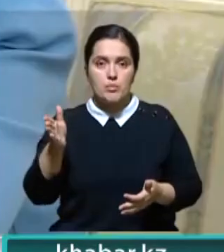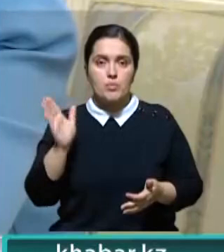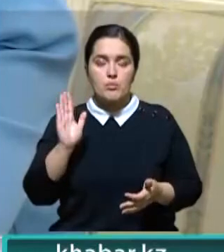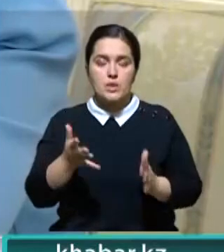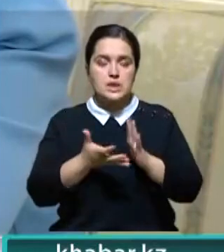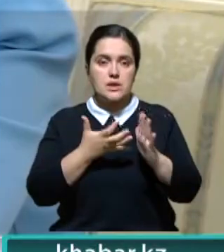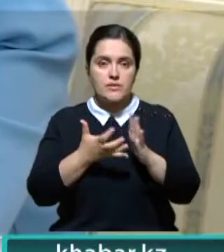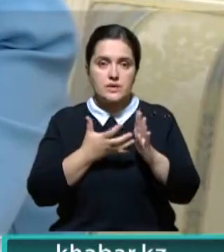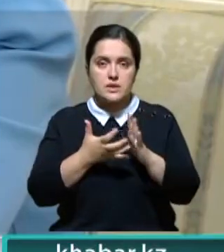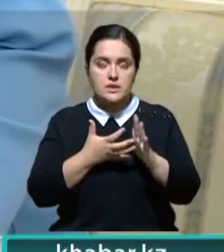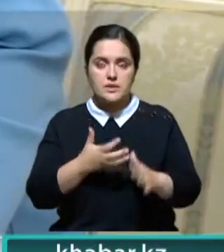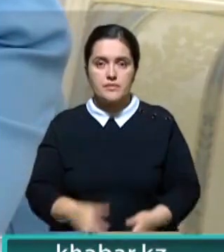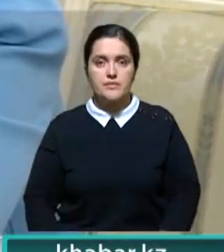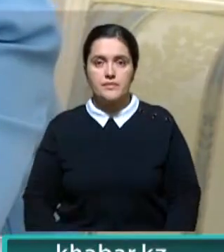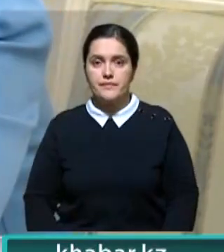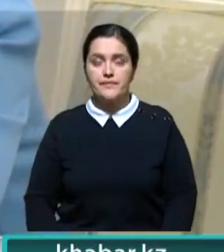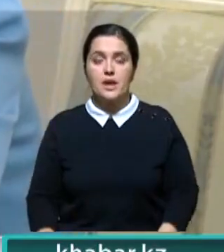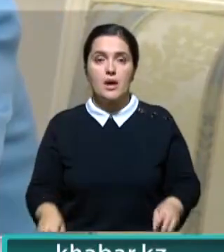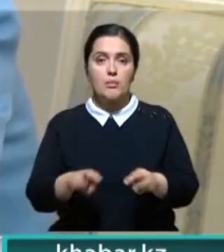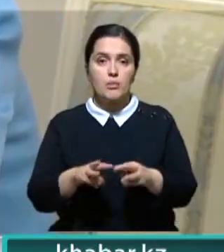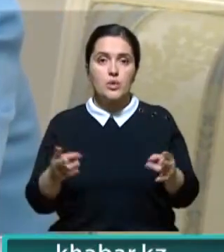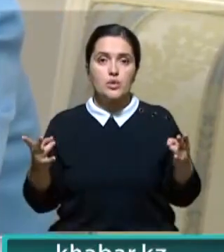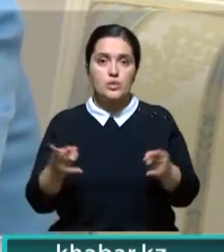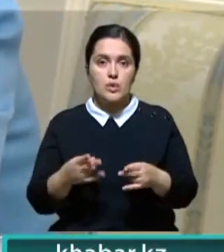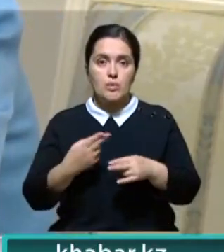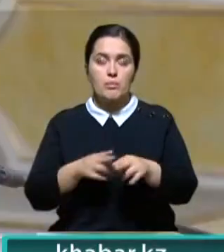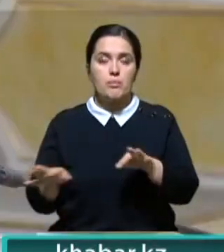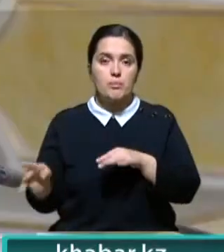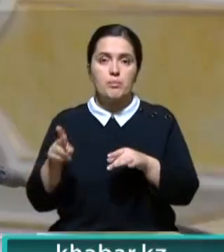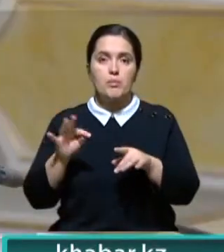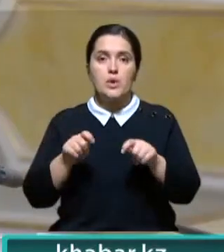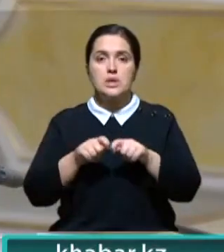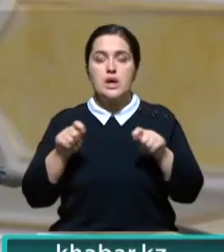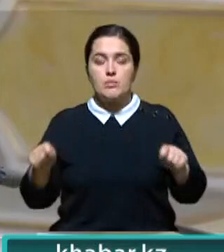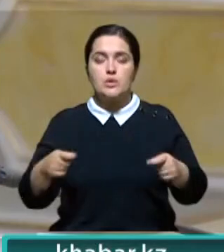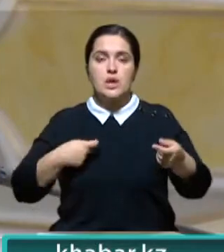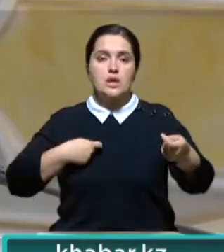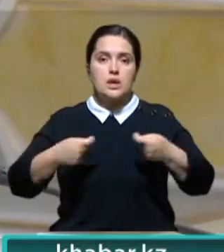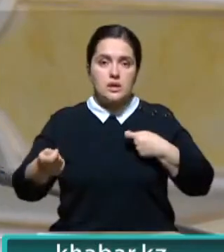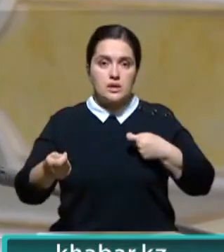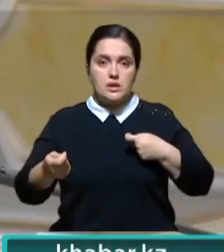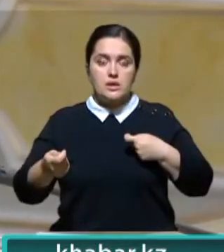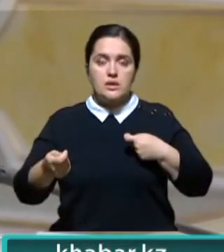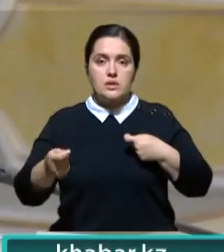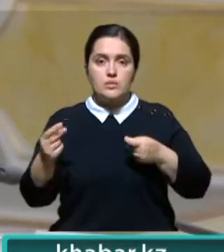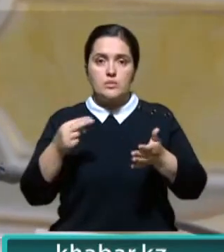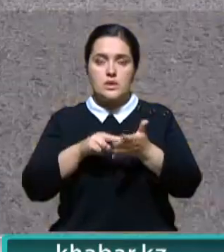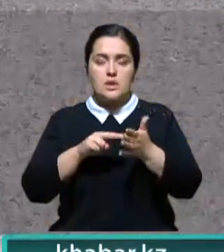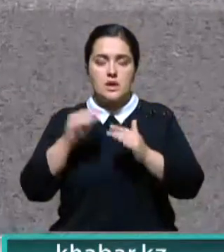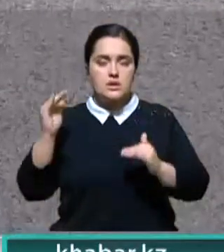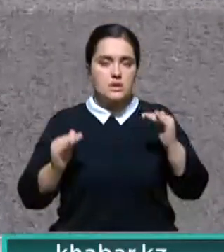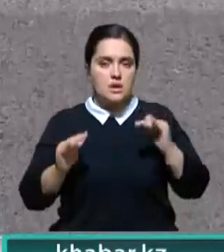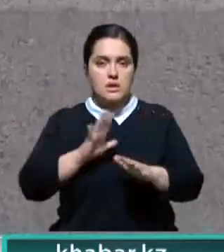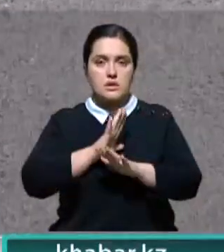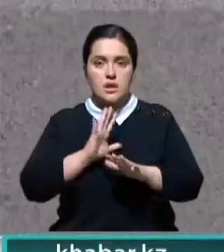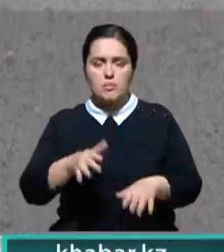дефициту. Это закон рынка. Поэтому правительству необходимо принять меры по запуску торгов, не допустив при этом ценовых перекосов.